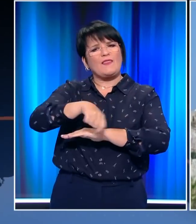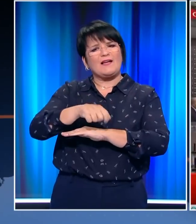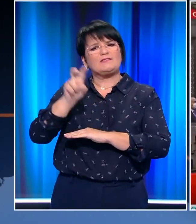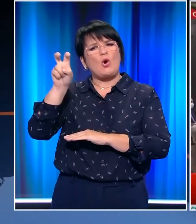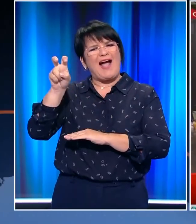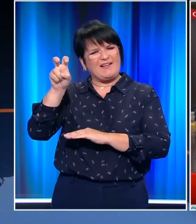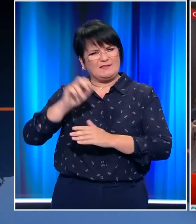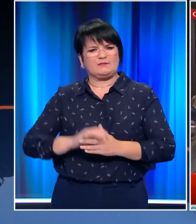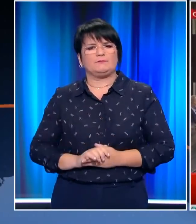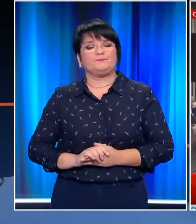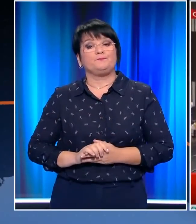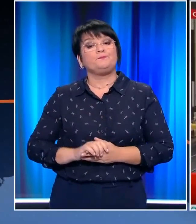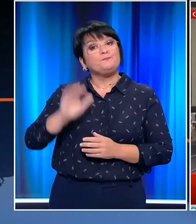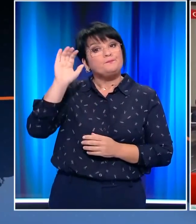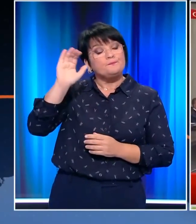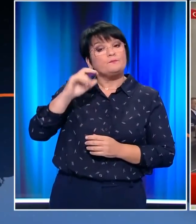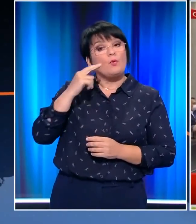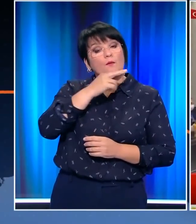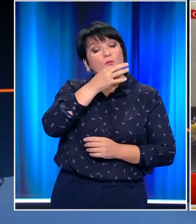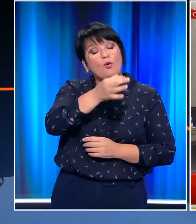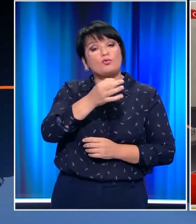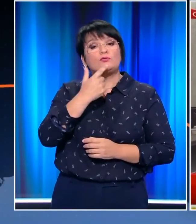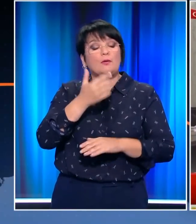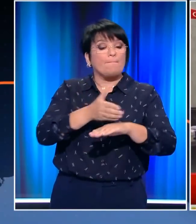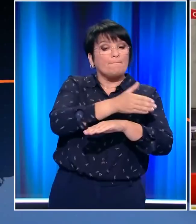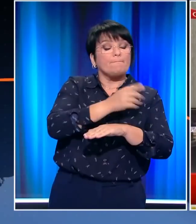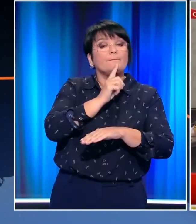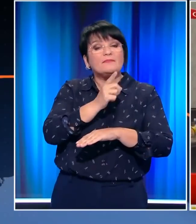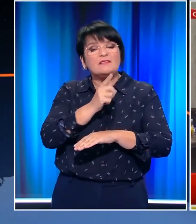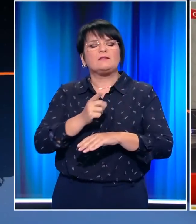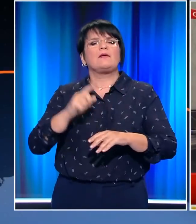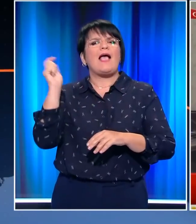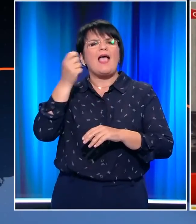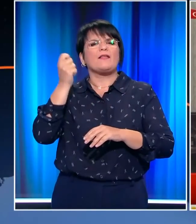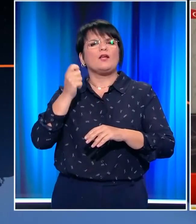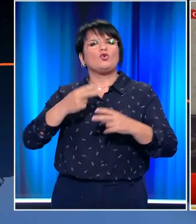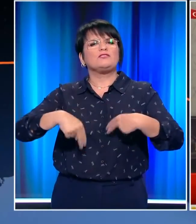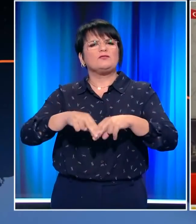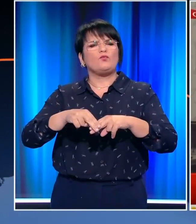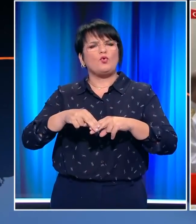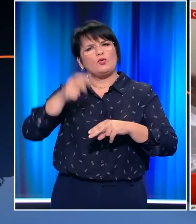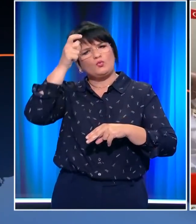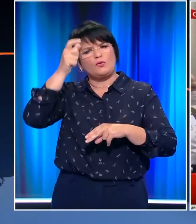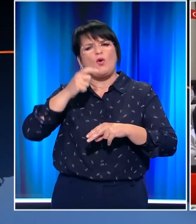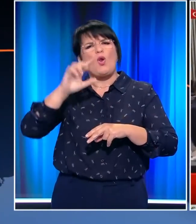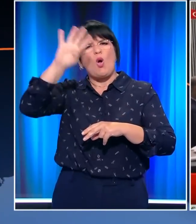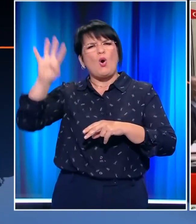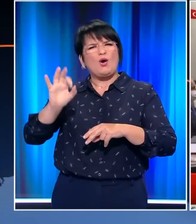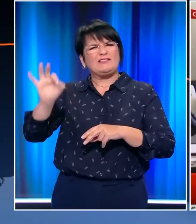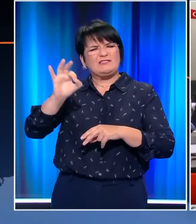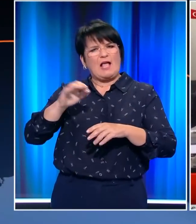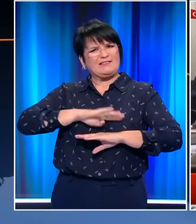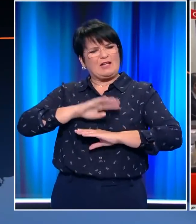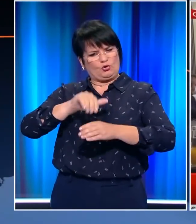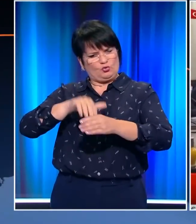Η πρόσκληση Μητσοτάκια ήταν 24 ώρα μετά την ανακοίνωση του Συμβουλίου Εθνικής Ασφάλειας της Τουρκίας περί αποστρατικοποίησης των ελληνικών νησιών